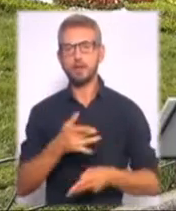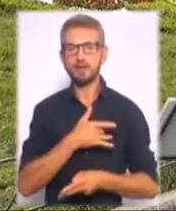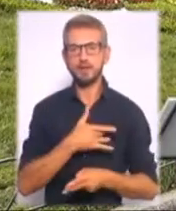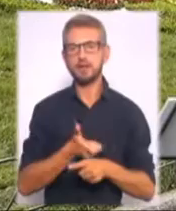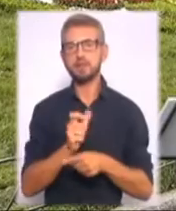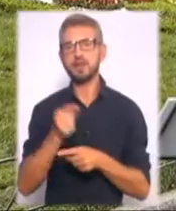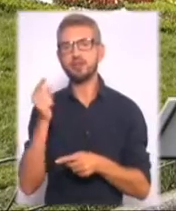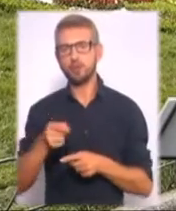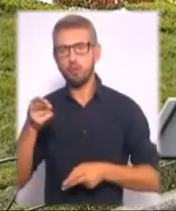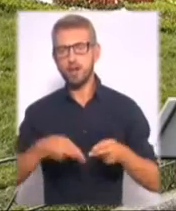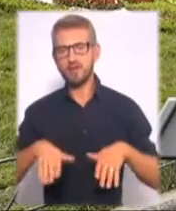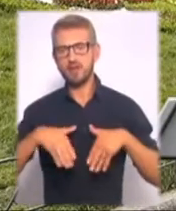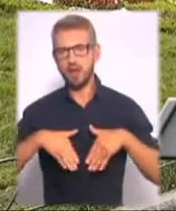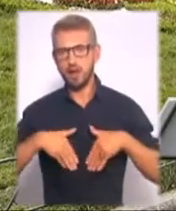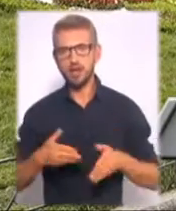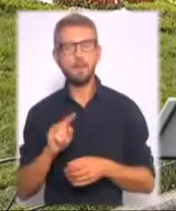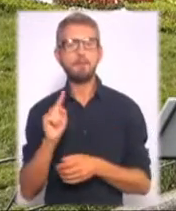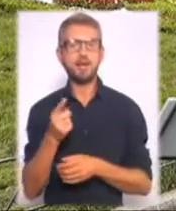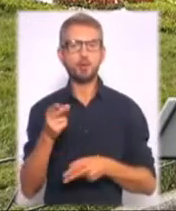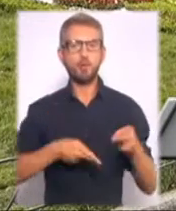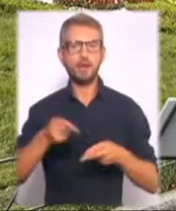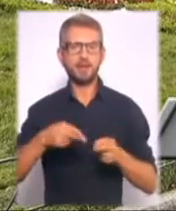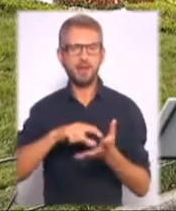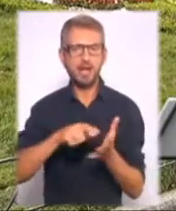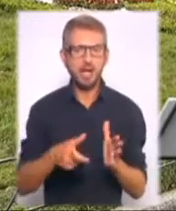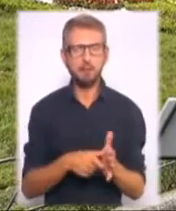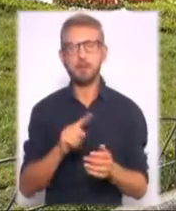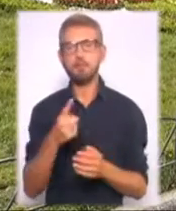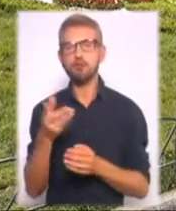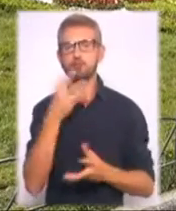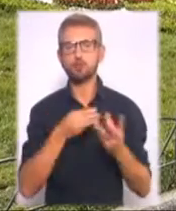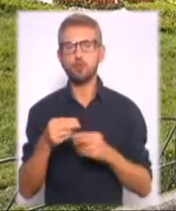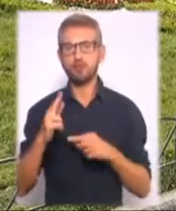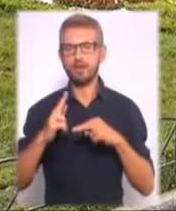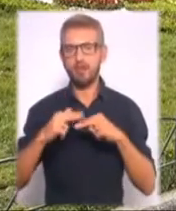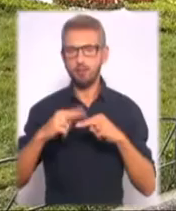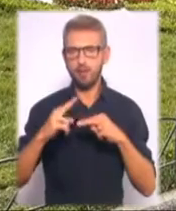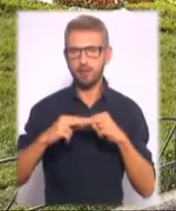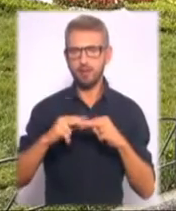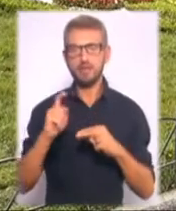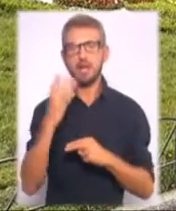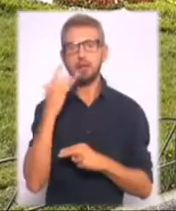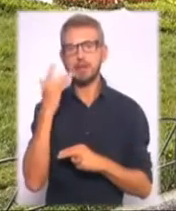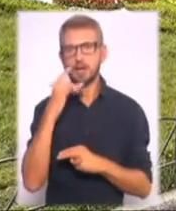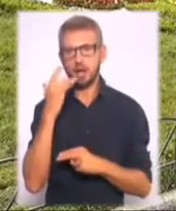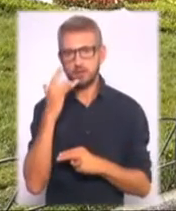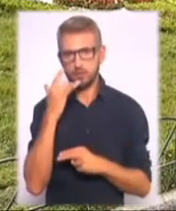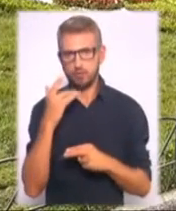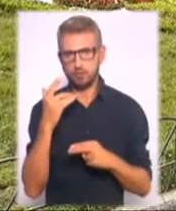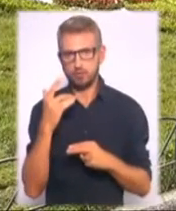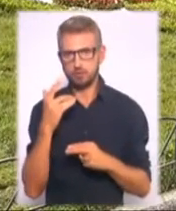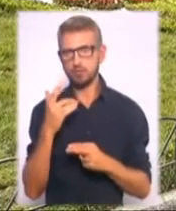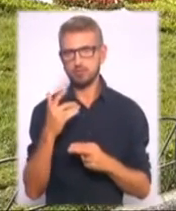легенях, перша операційна барокамера, перший штучний клапин з американської нейлонової сорочки, перший штучний